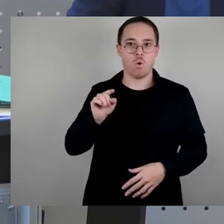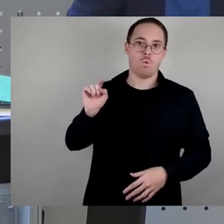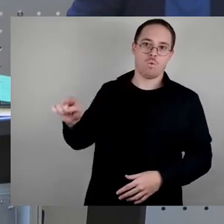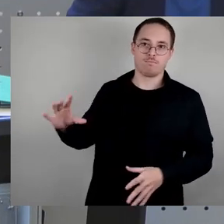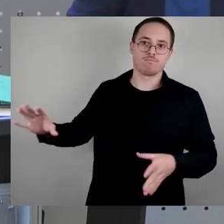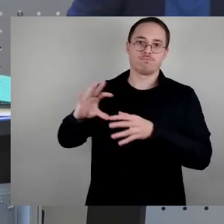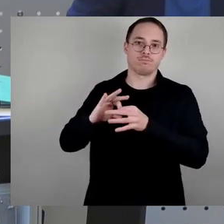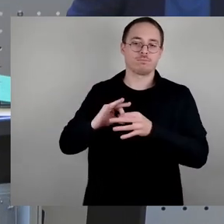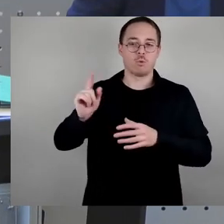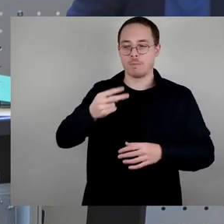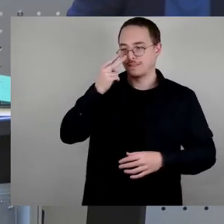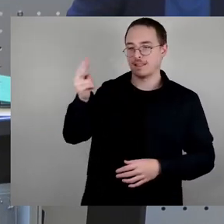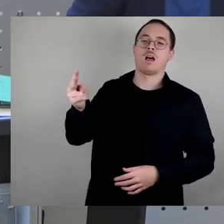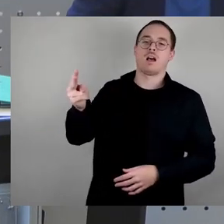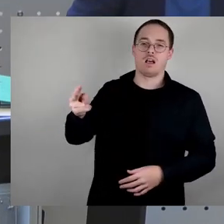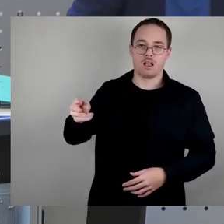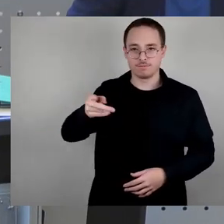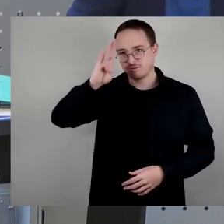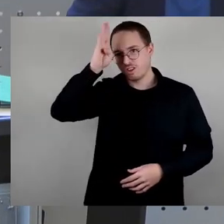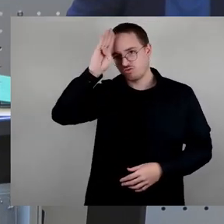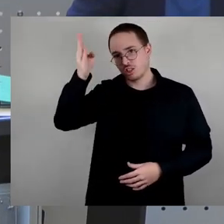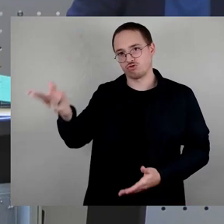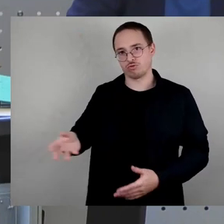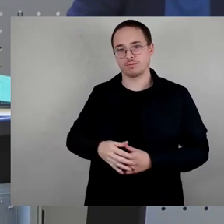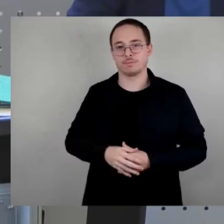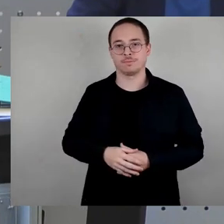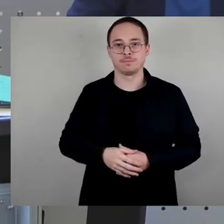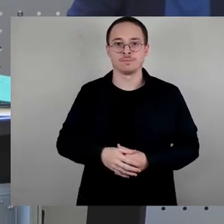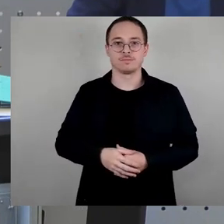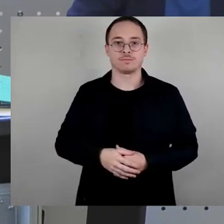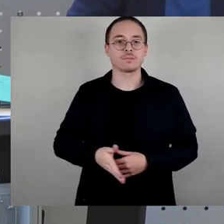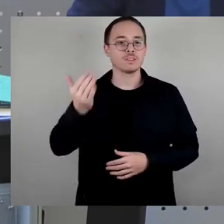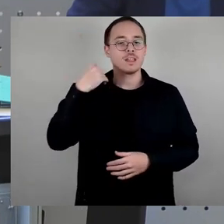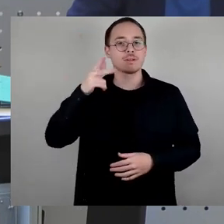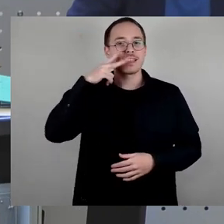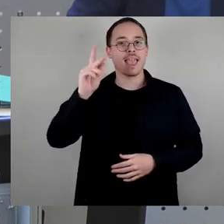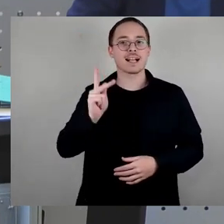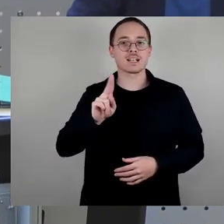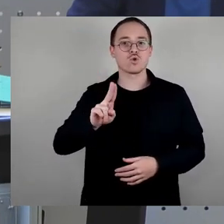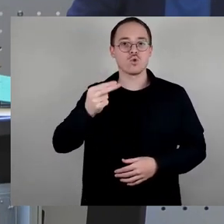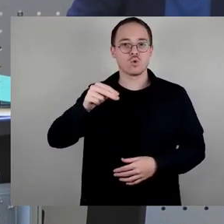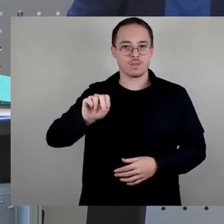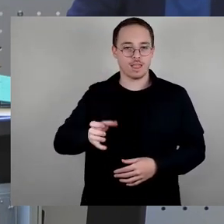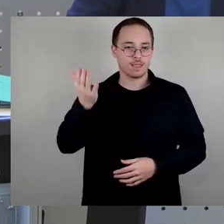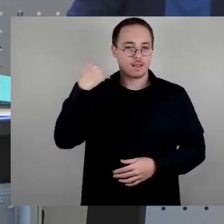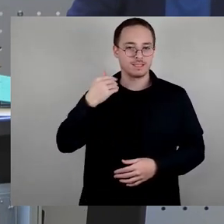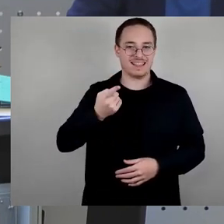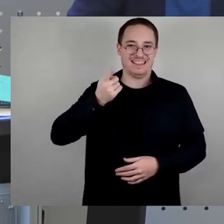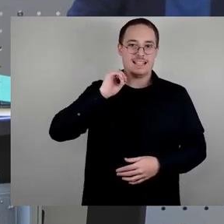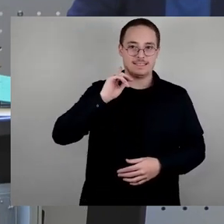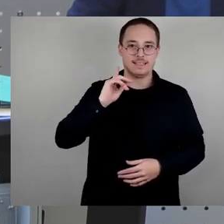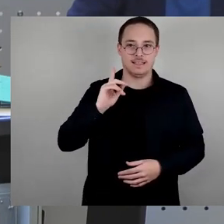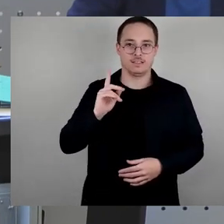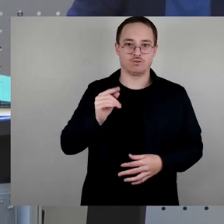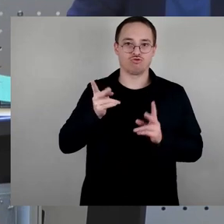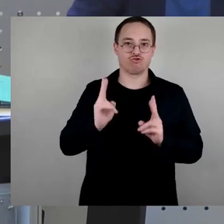am Altmarkt. Herr Kühn hat sich in der letzten Stadtratssitzung ja bereits umfassend zu der Gedenkenschrift geäußert und sich entschuldigt